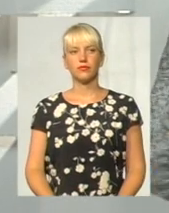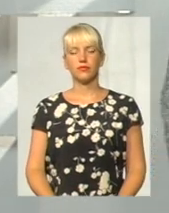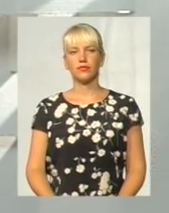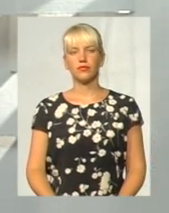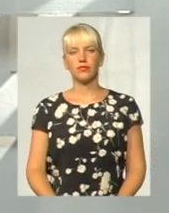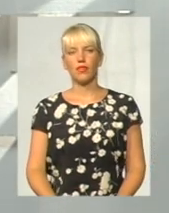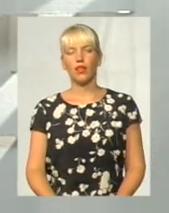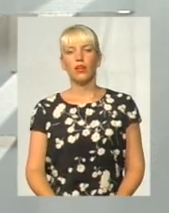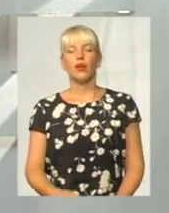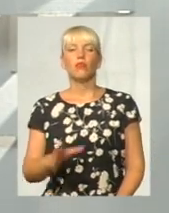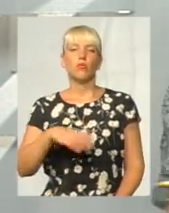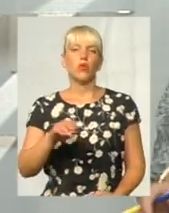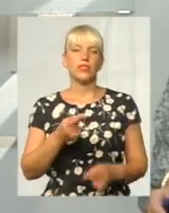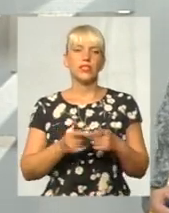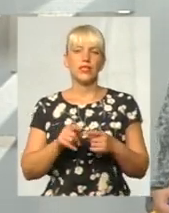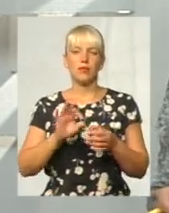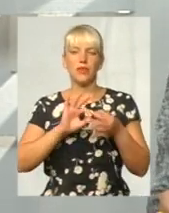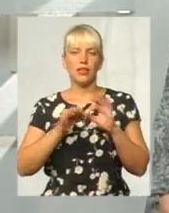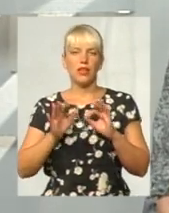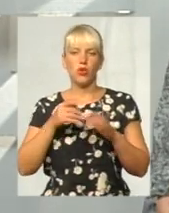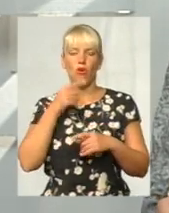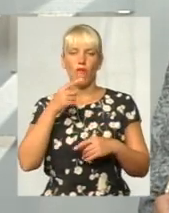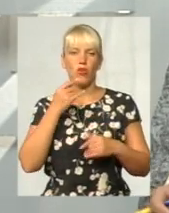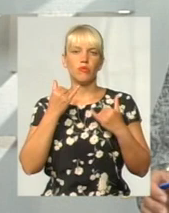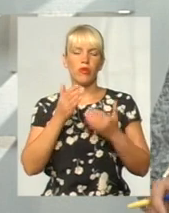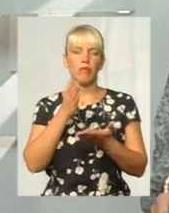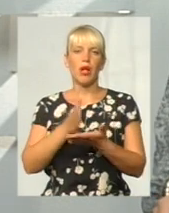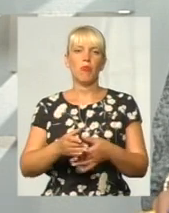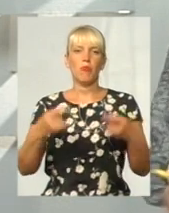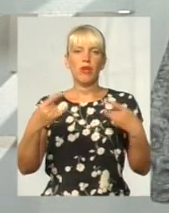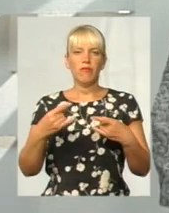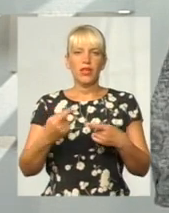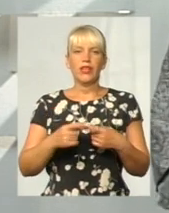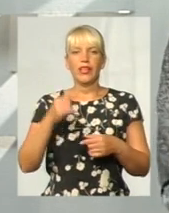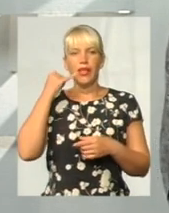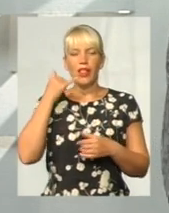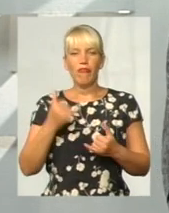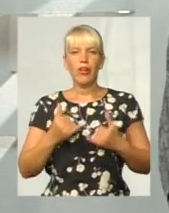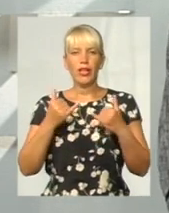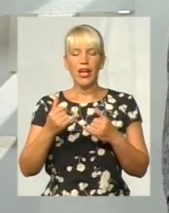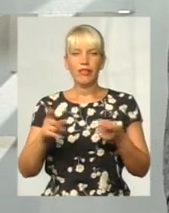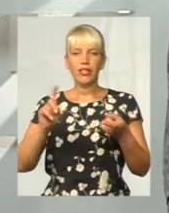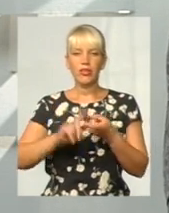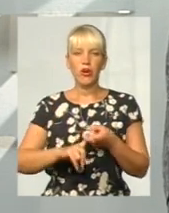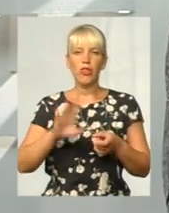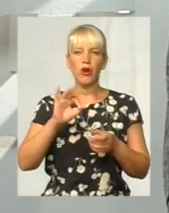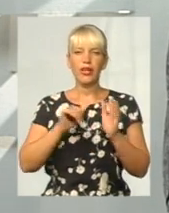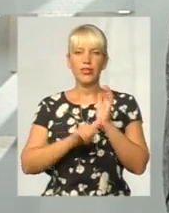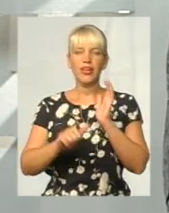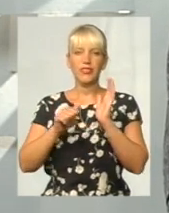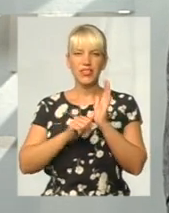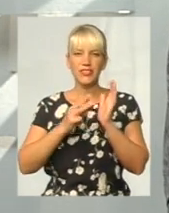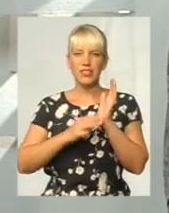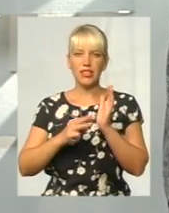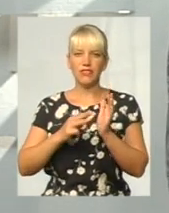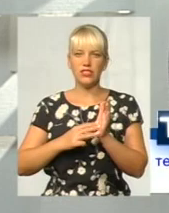Отже, про це все більш детальніше говоримо сьогодні в прямому ефірі. Телефон для зв'язку 096-68-85